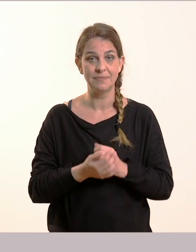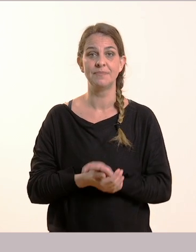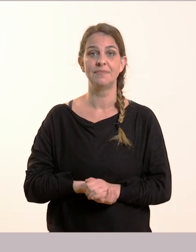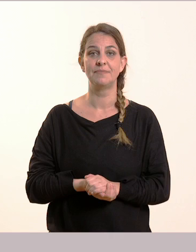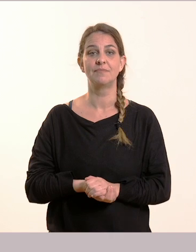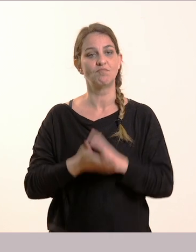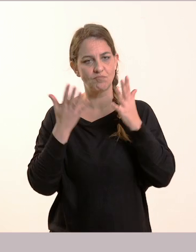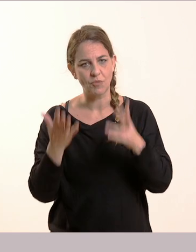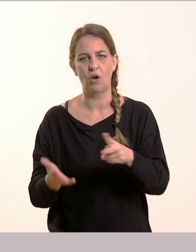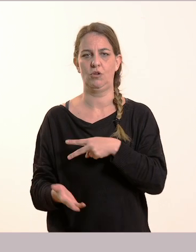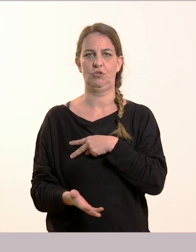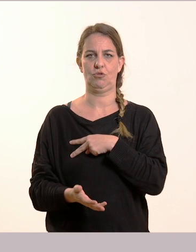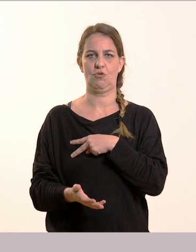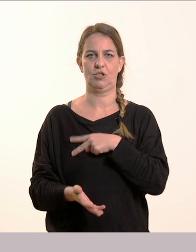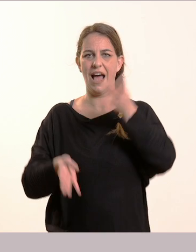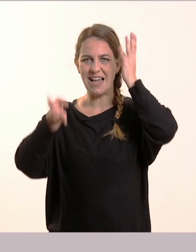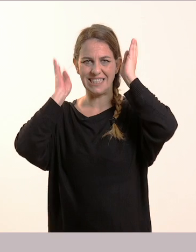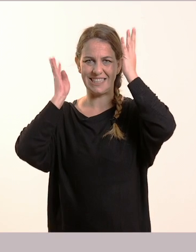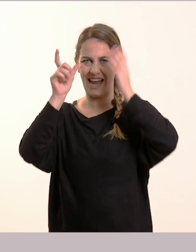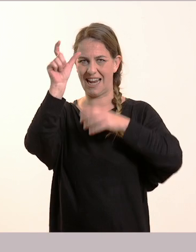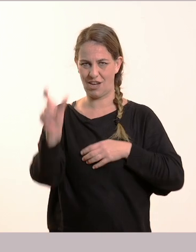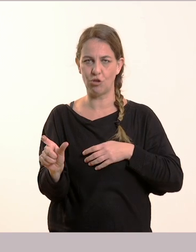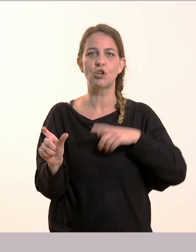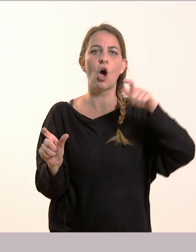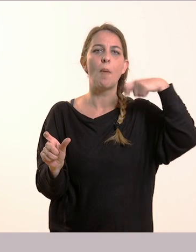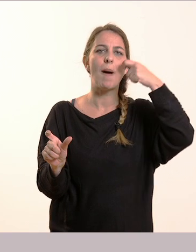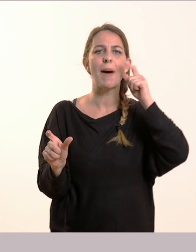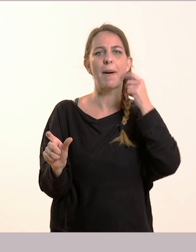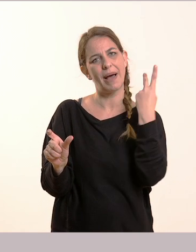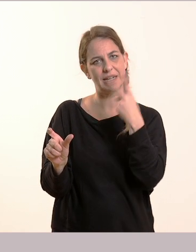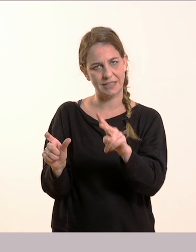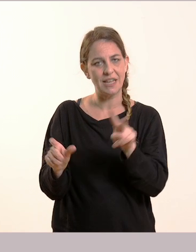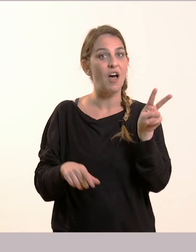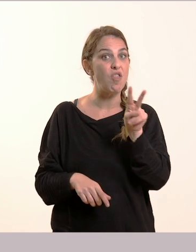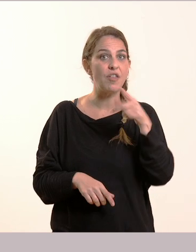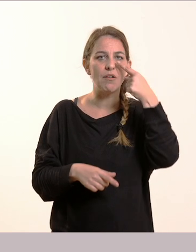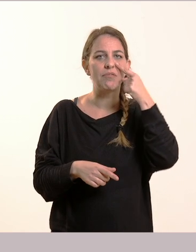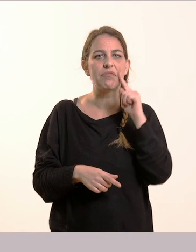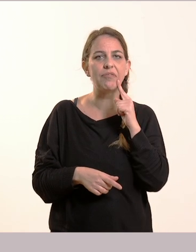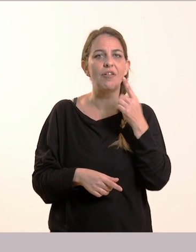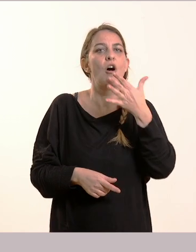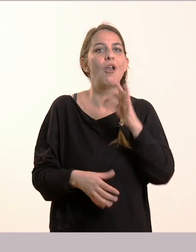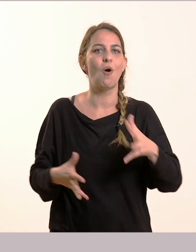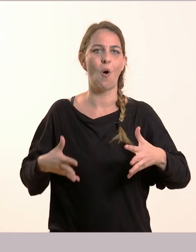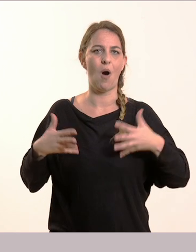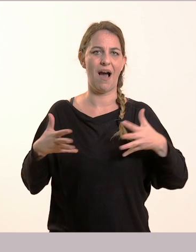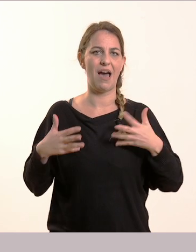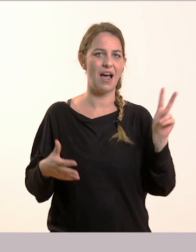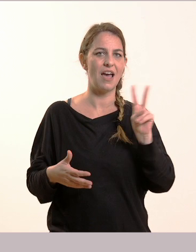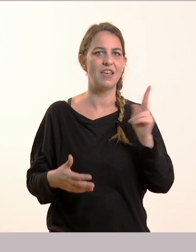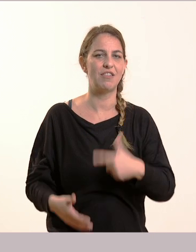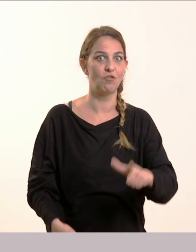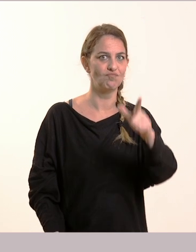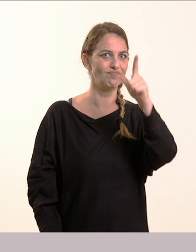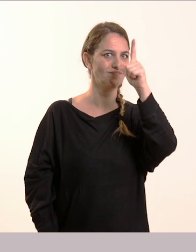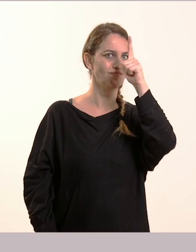ωραία! Οι γονείς του Σέργιου δάκρυσαν από χαρά. Ένιωσαν τι, υπερήφανοι για την επιτυχία